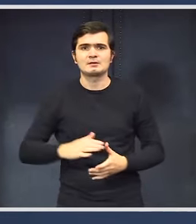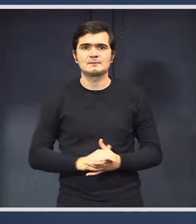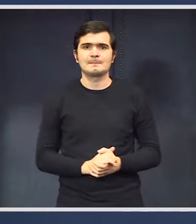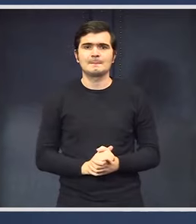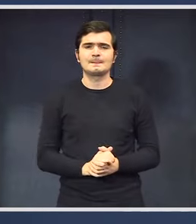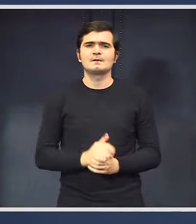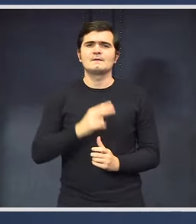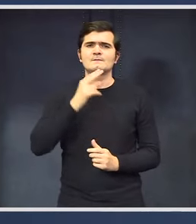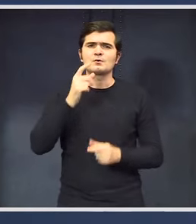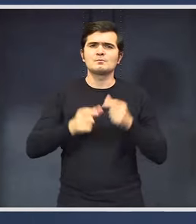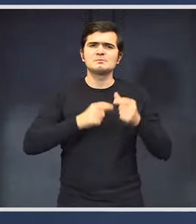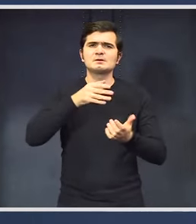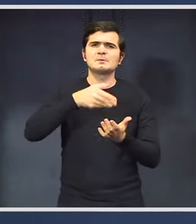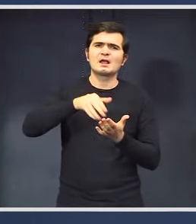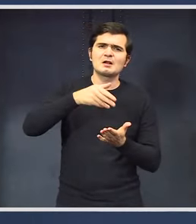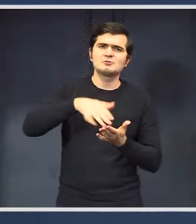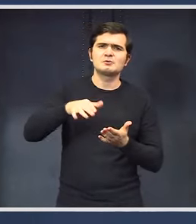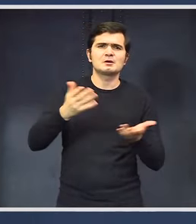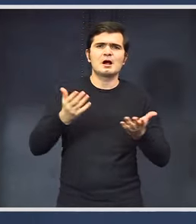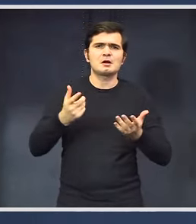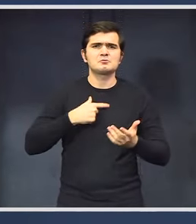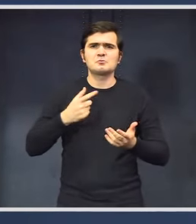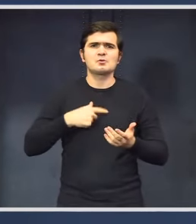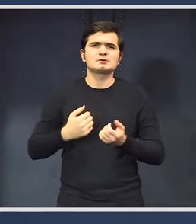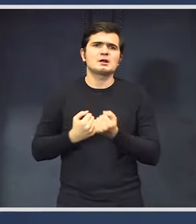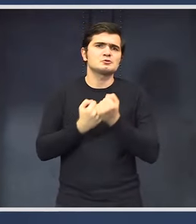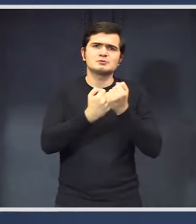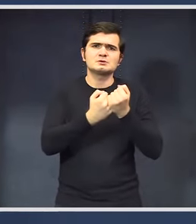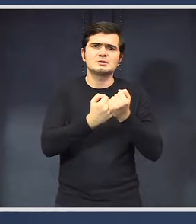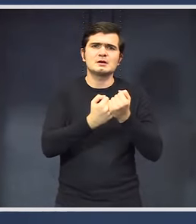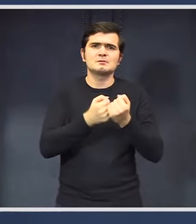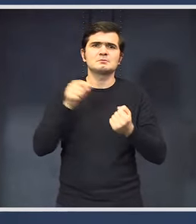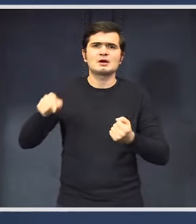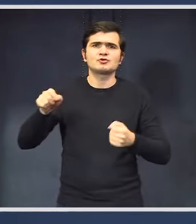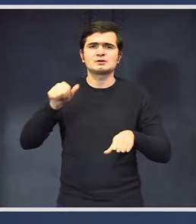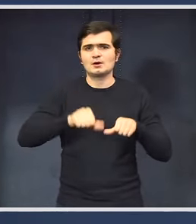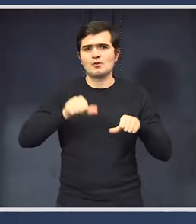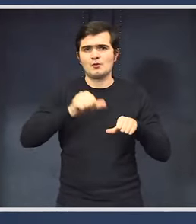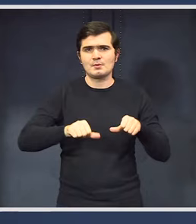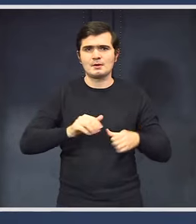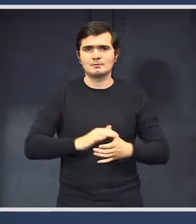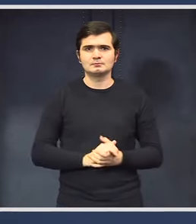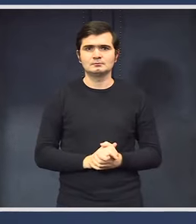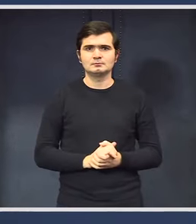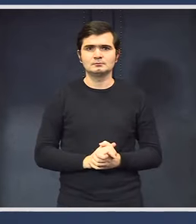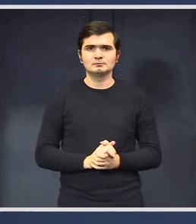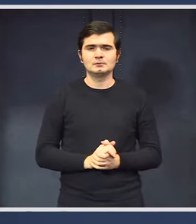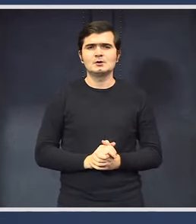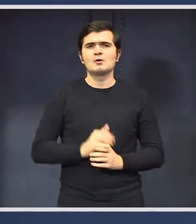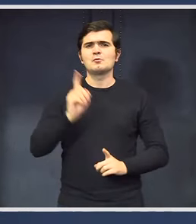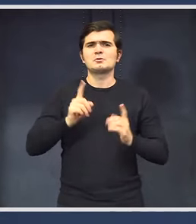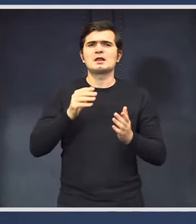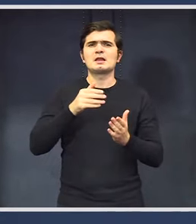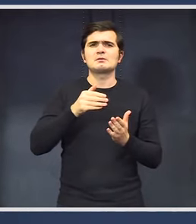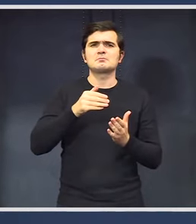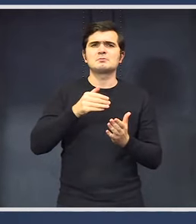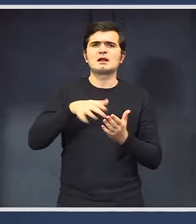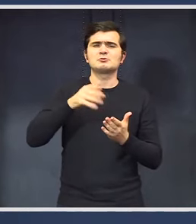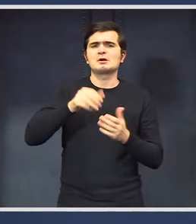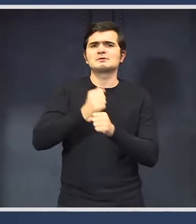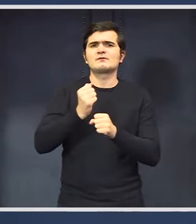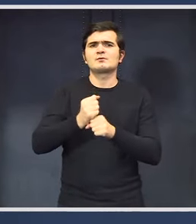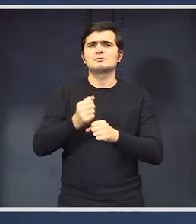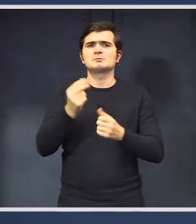Vorbim de cheltuieli care nu pot fi susținute de această economie. Cheltuieli care au fost crezute din PIX în ultimii 4 ani de zile